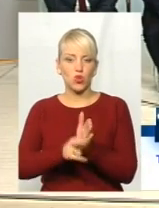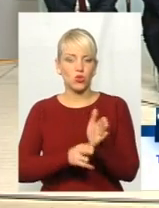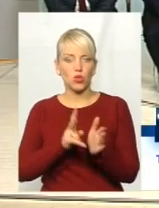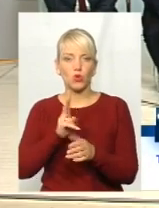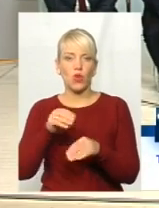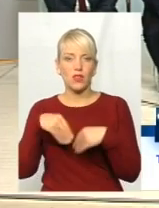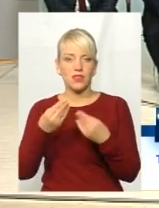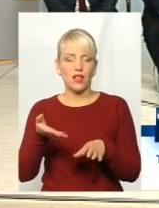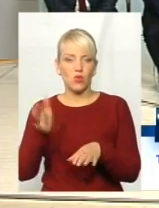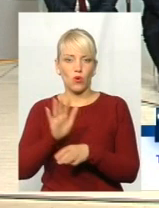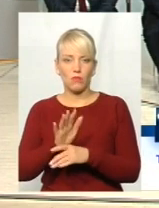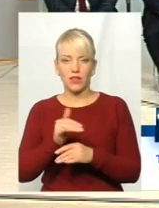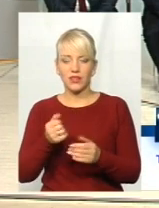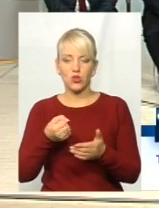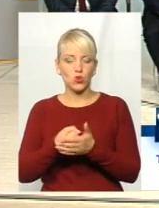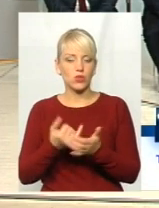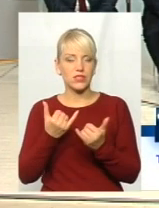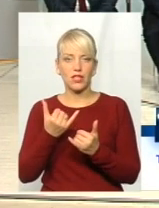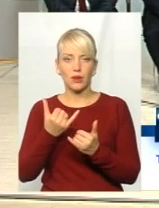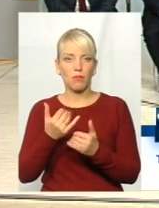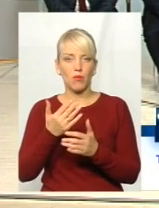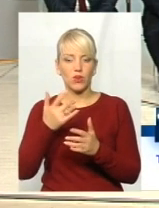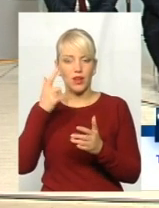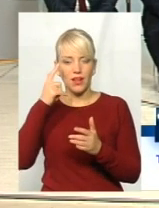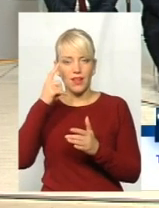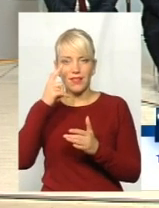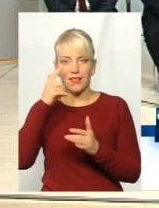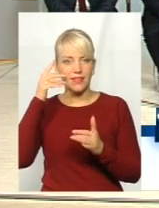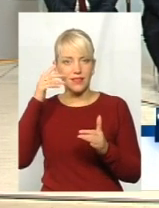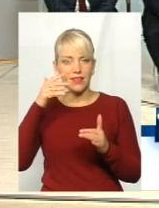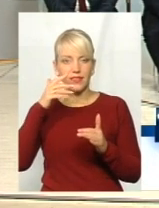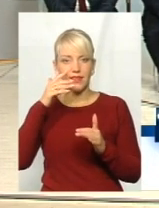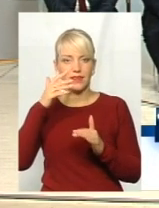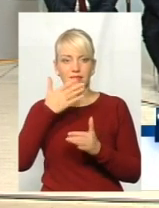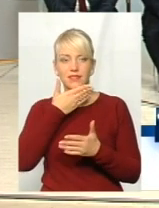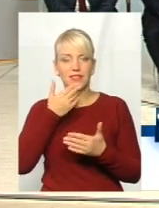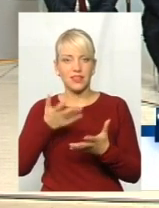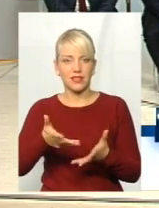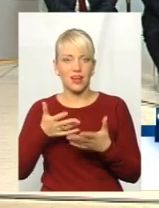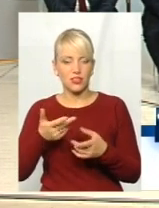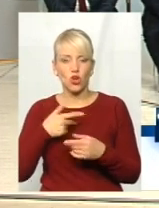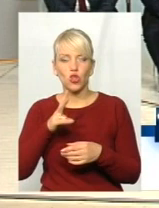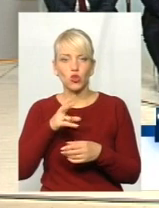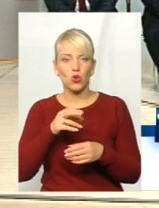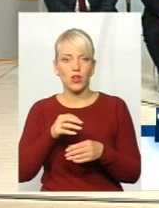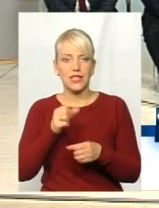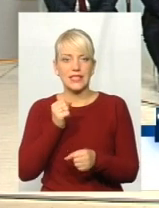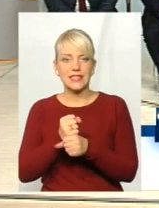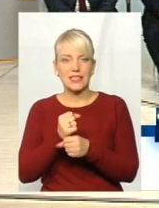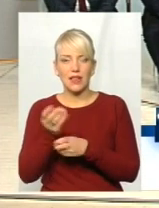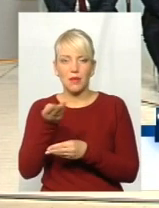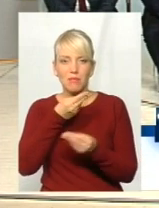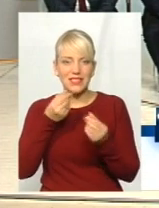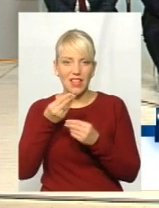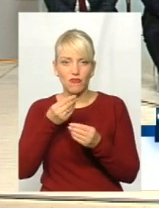пор не ясно? Хто заминировав тому псевдозаминировання, це произвозив, і деевакуировав людей із